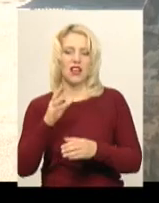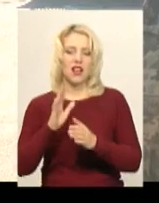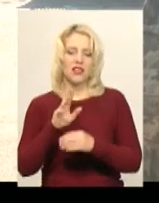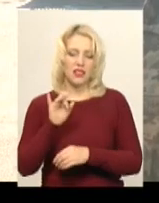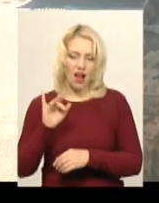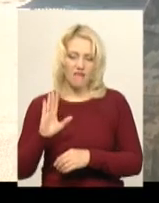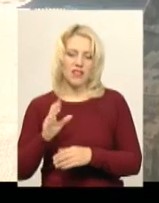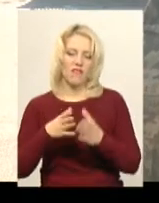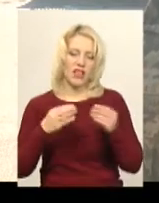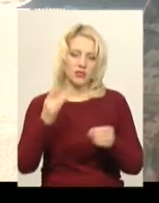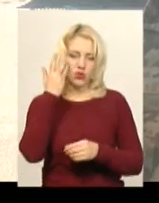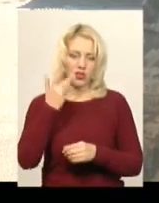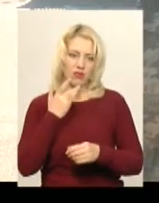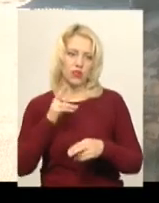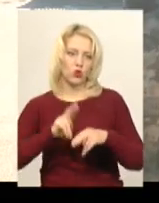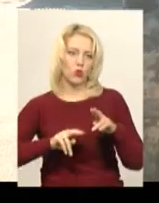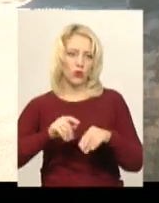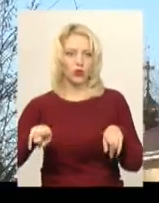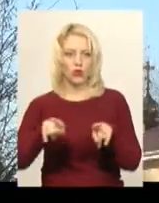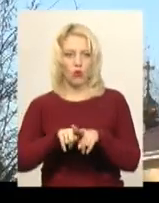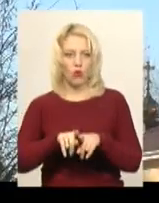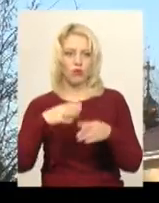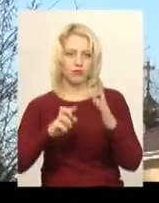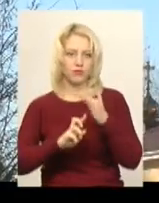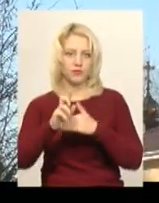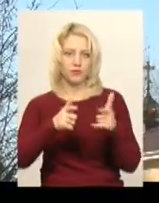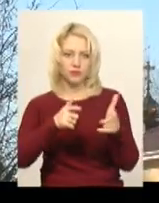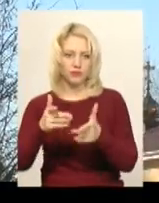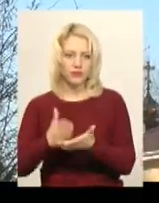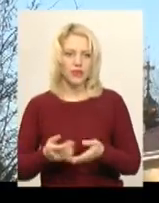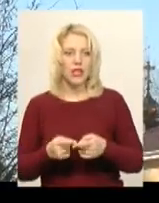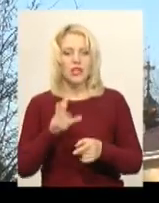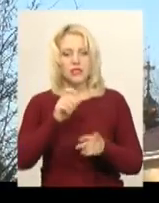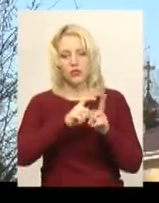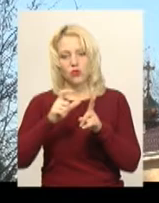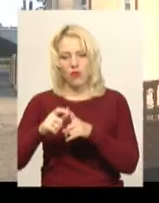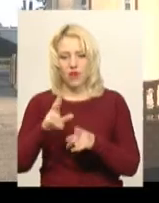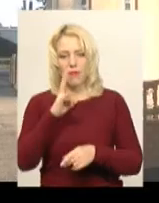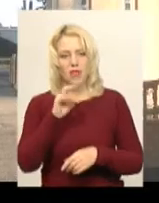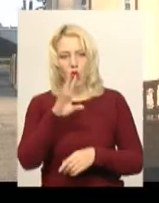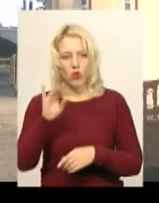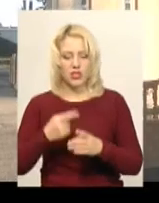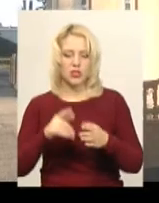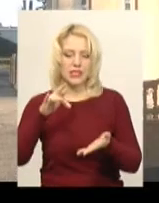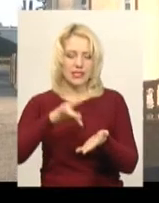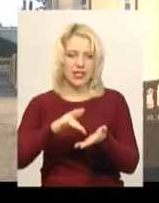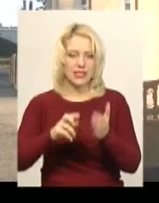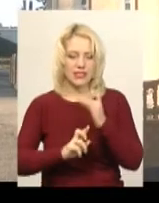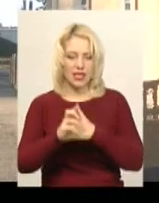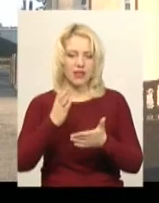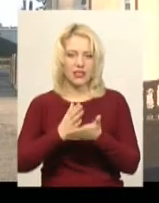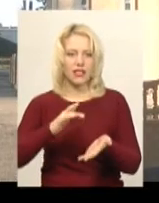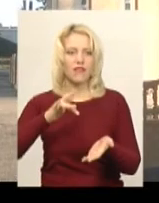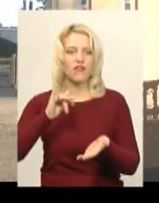храм вже добудований до такого стану, який ви можете зараз побачити. За словами Олексія Наконечного, церква знаходиться у центрі військової частини. Таке